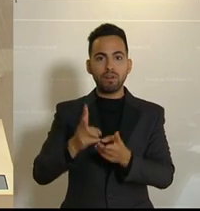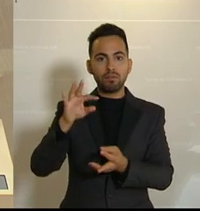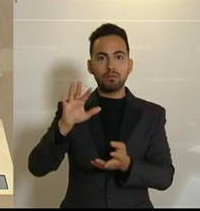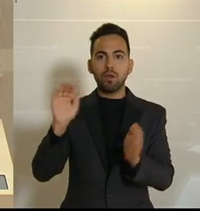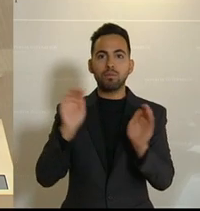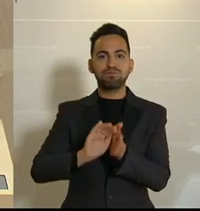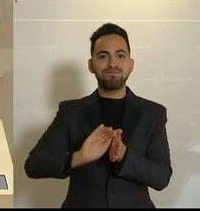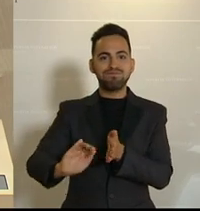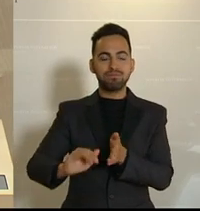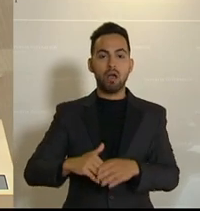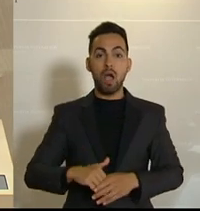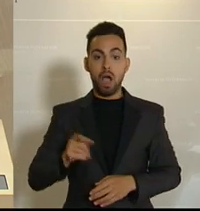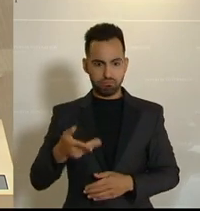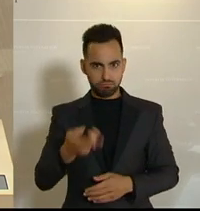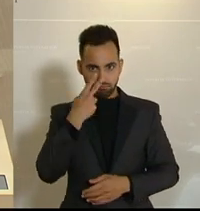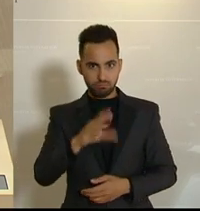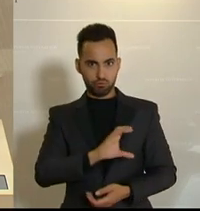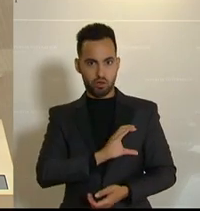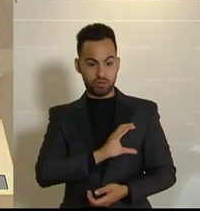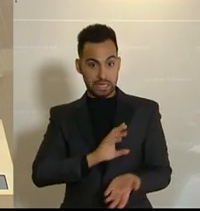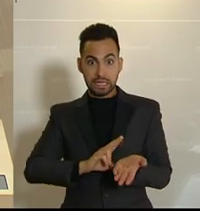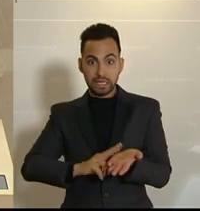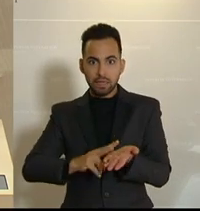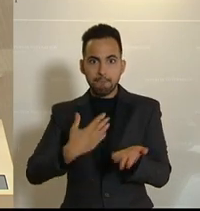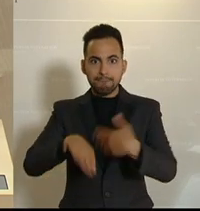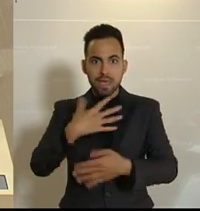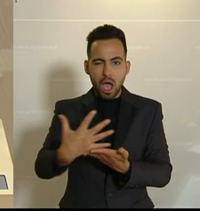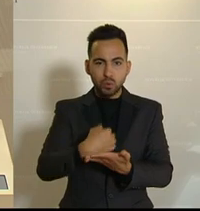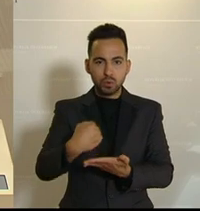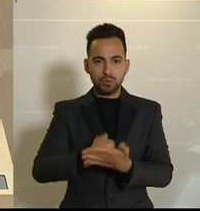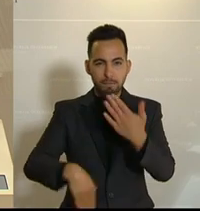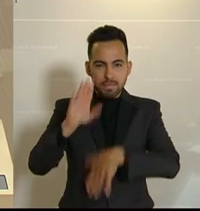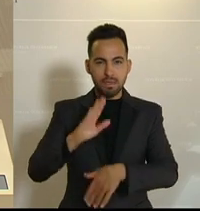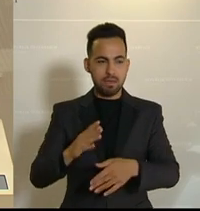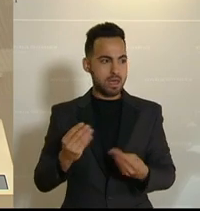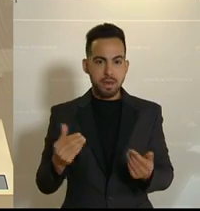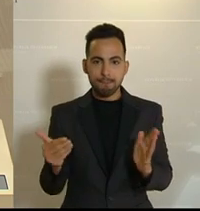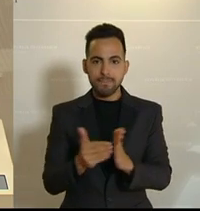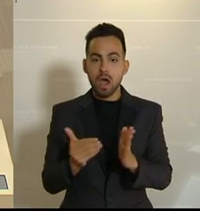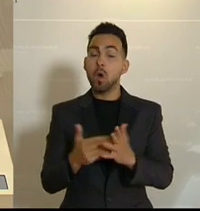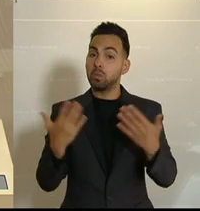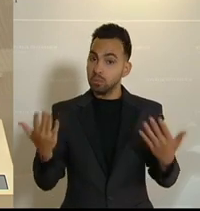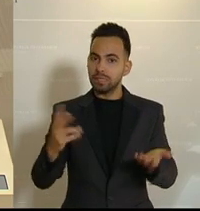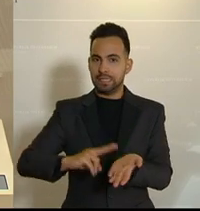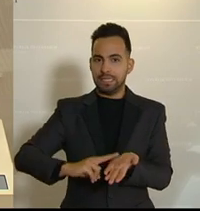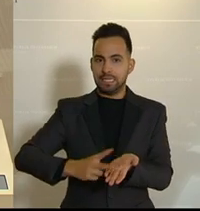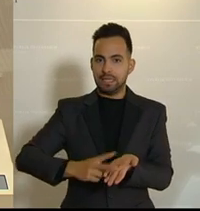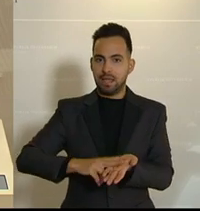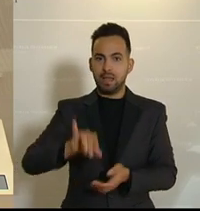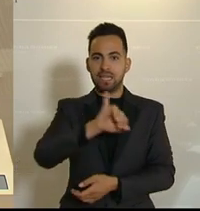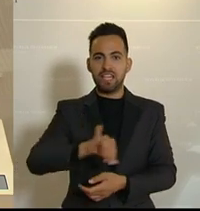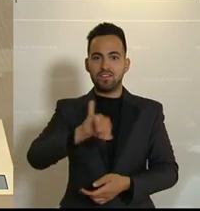der Digitalisierung aber auch weiter nutzen zu können, noch mehr zu nutzen, braucht es eine entsprechende digitale